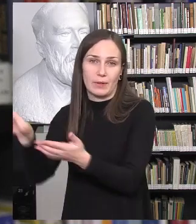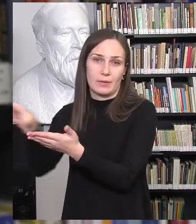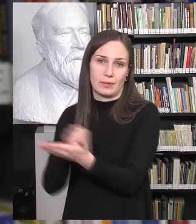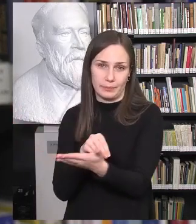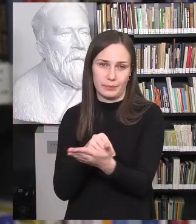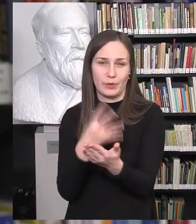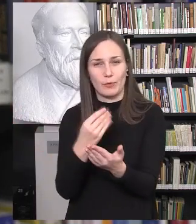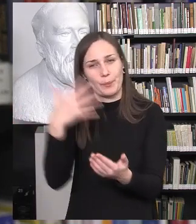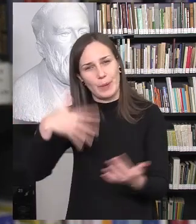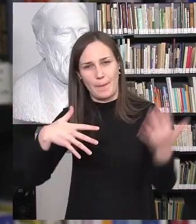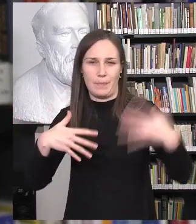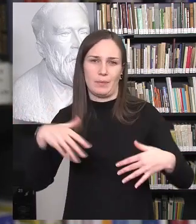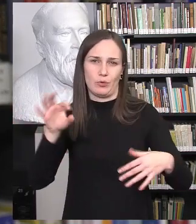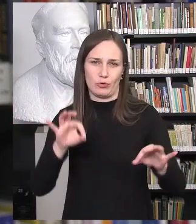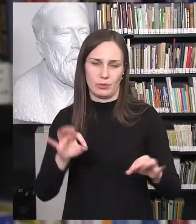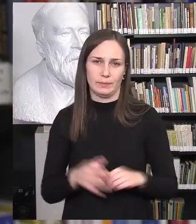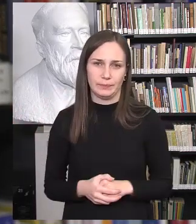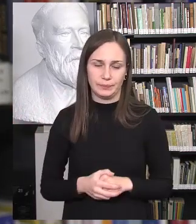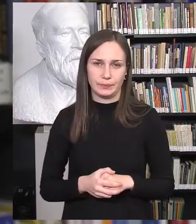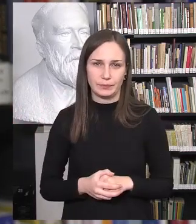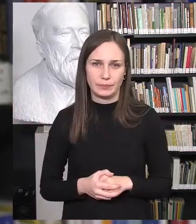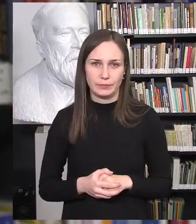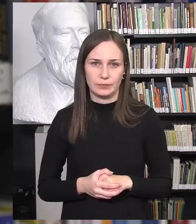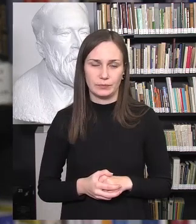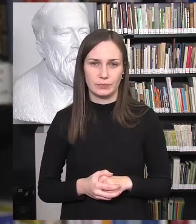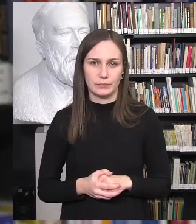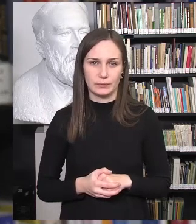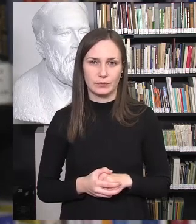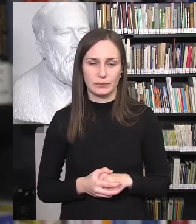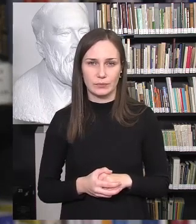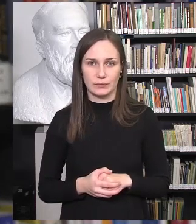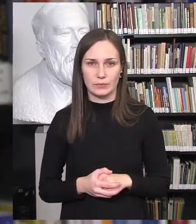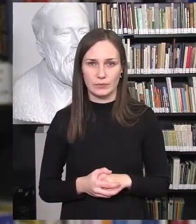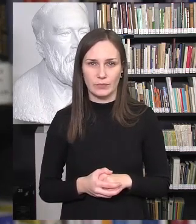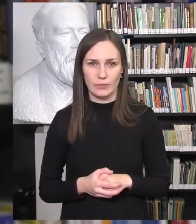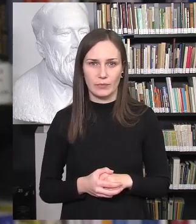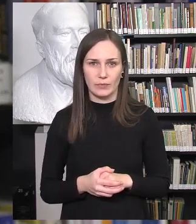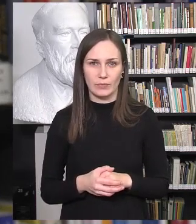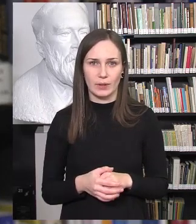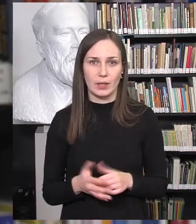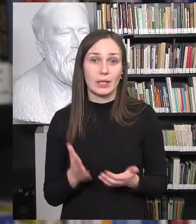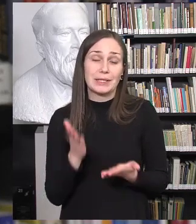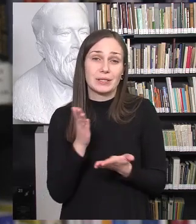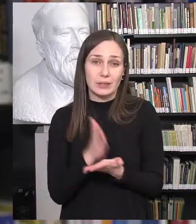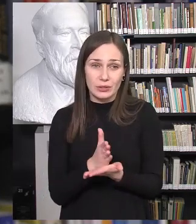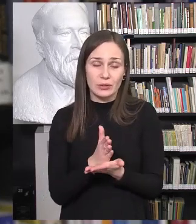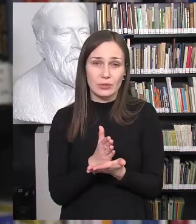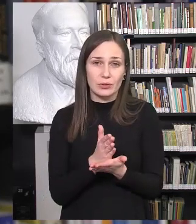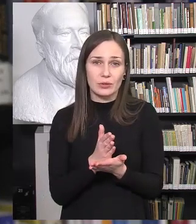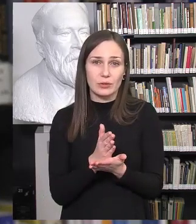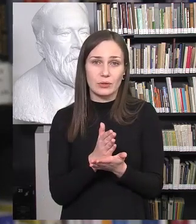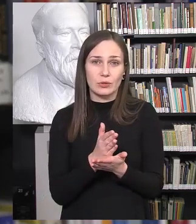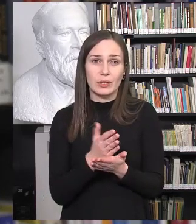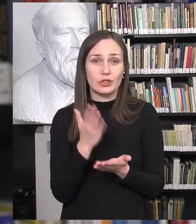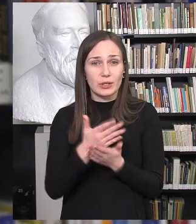50-50. Ir matyt kai kuriais klausimais gal truputėlį ir mažiau negu